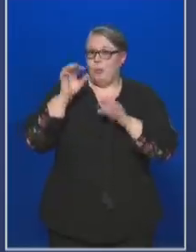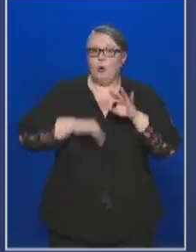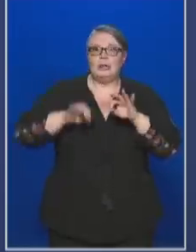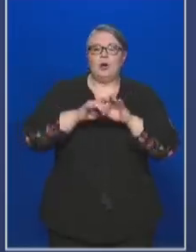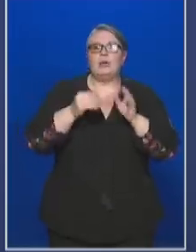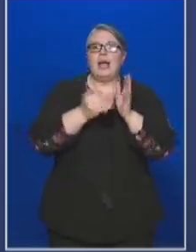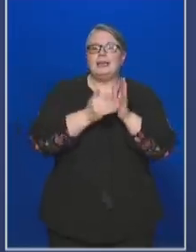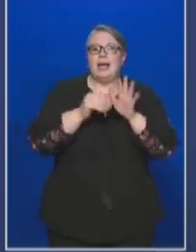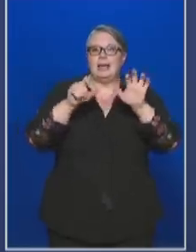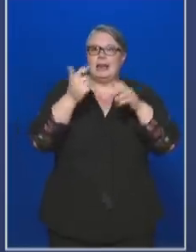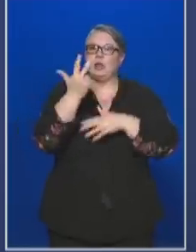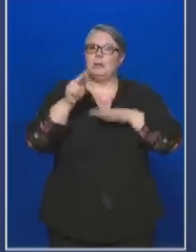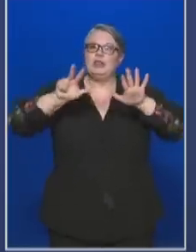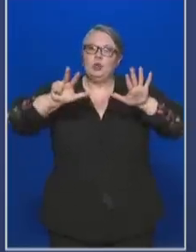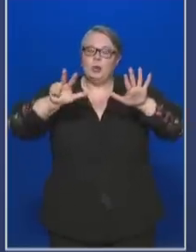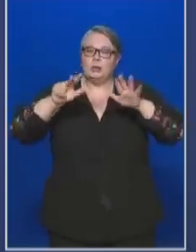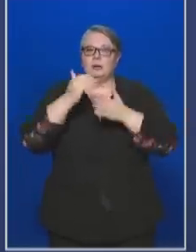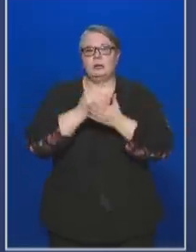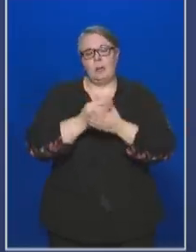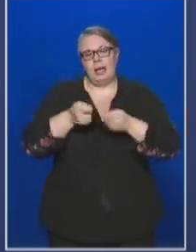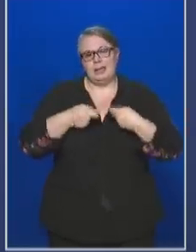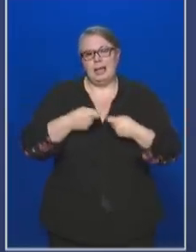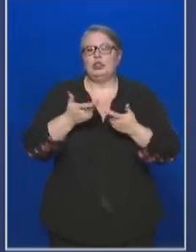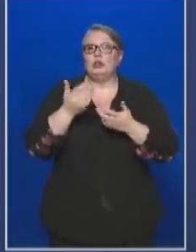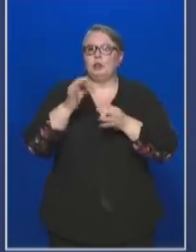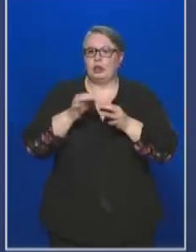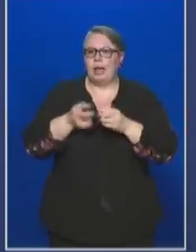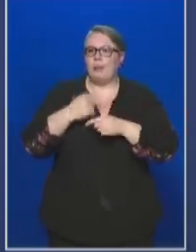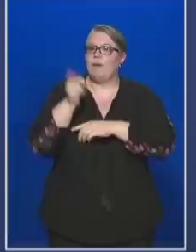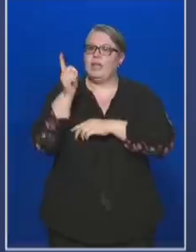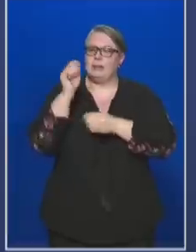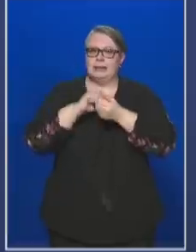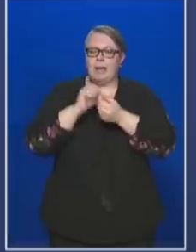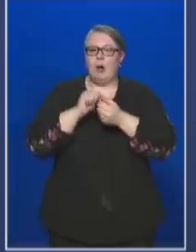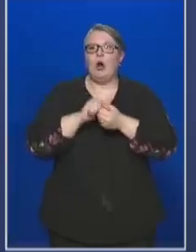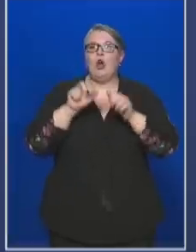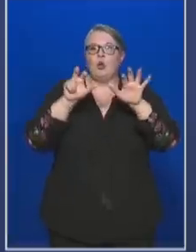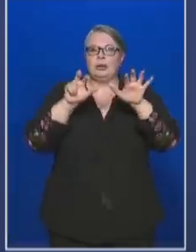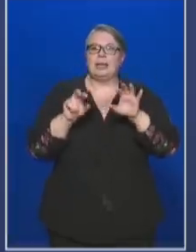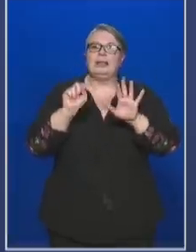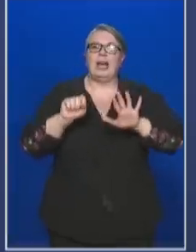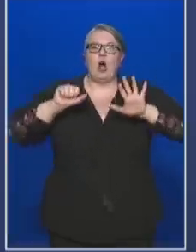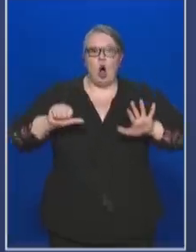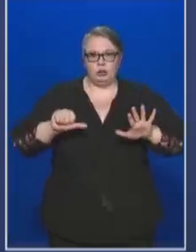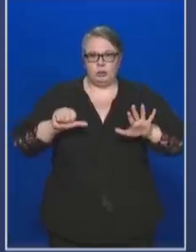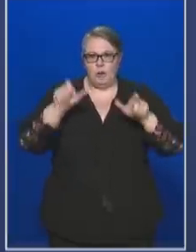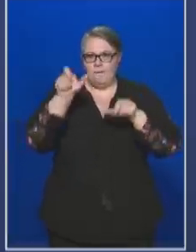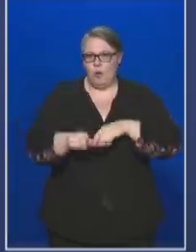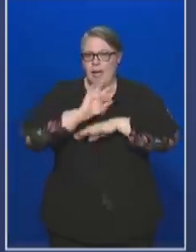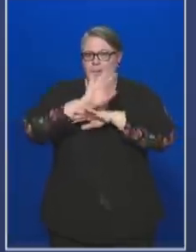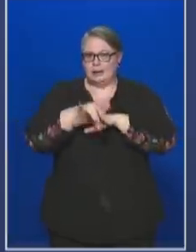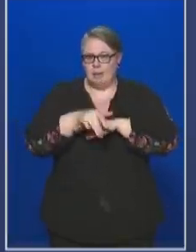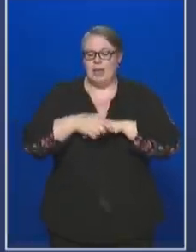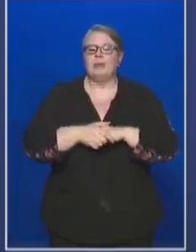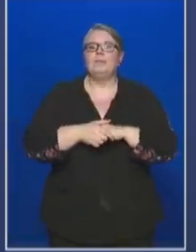1738 szabályszegés történt, ebből a figyelmeztetéseinknek a száma 816 fővel szemben kellett